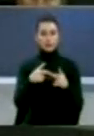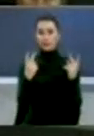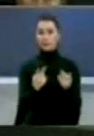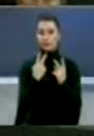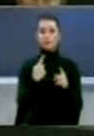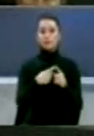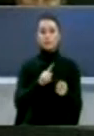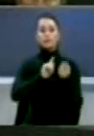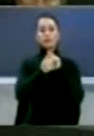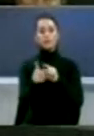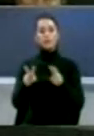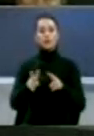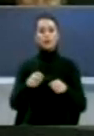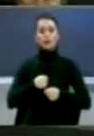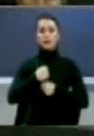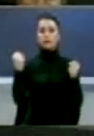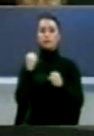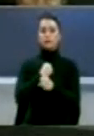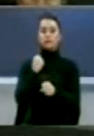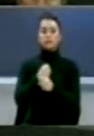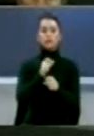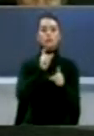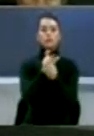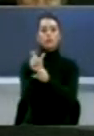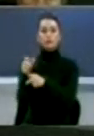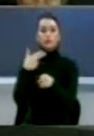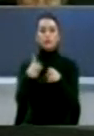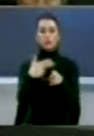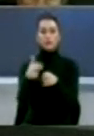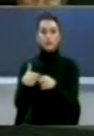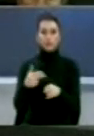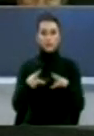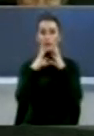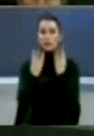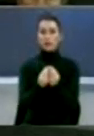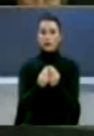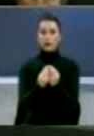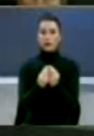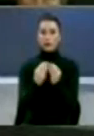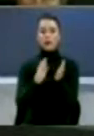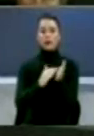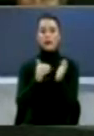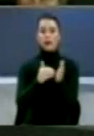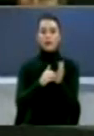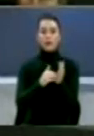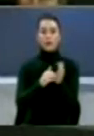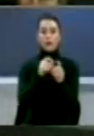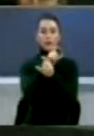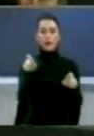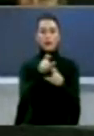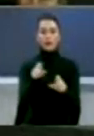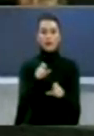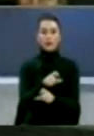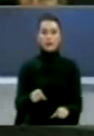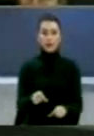masë të madhe prokurorinë si ndjekse veprave penale Dhe gjukata si vërtetua se fundamentale të fajsis të kryesve të kësaj